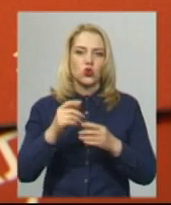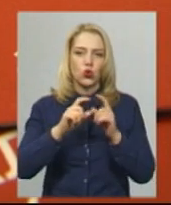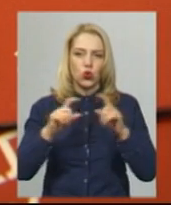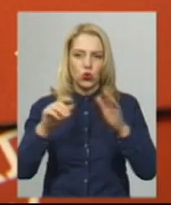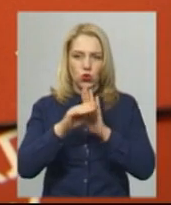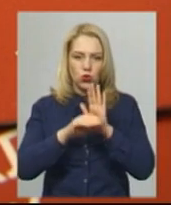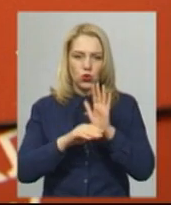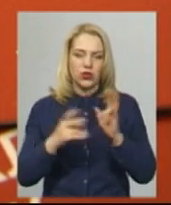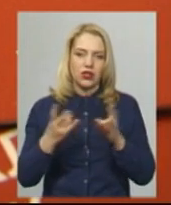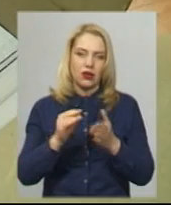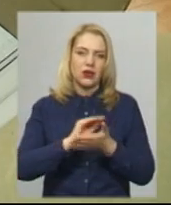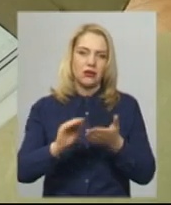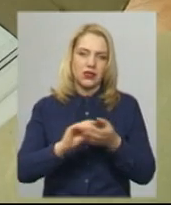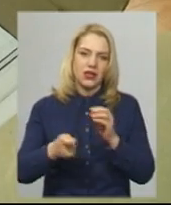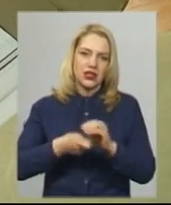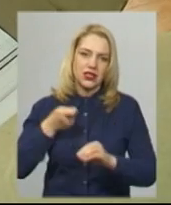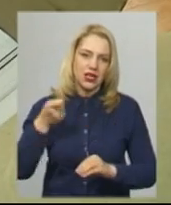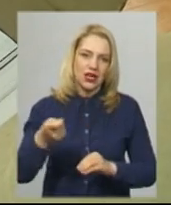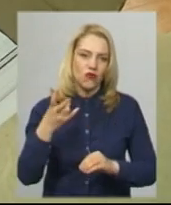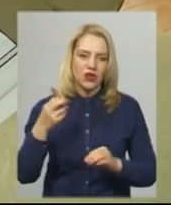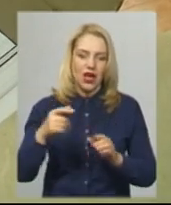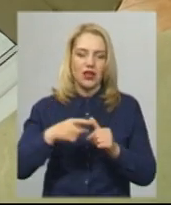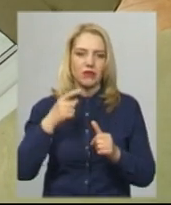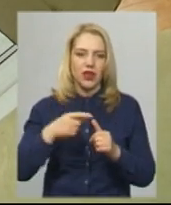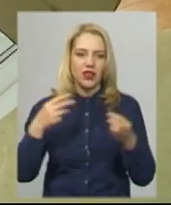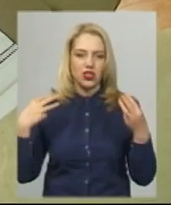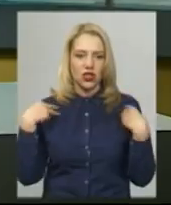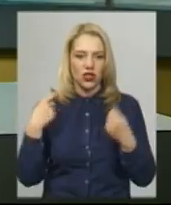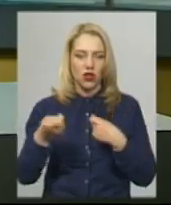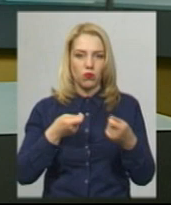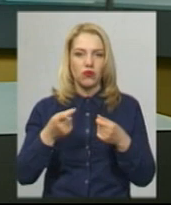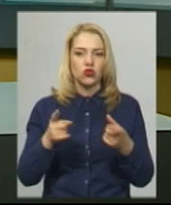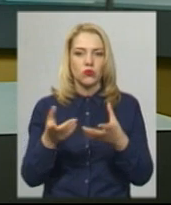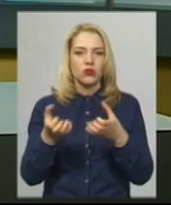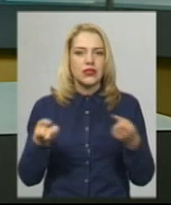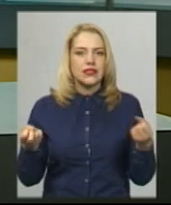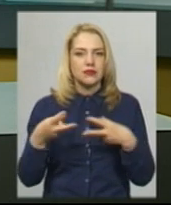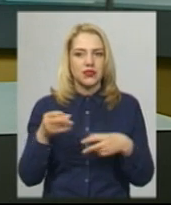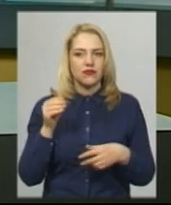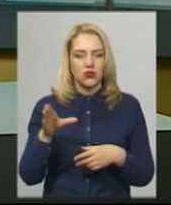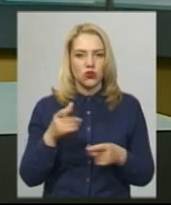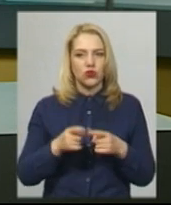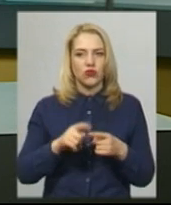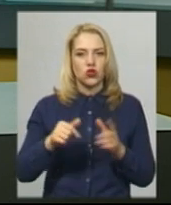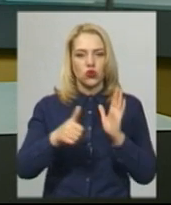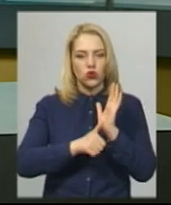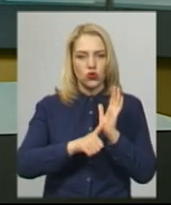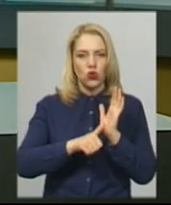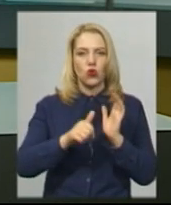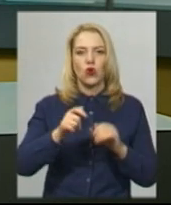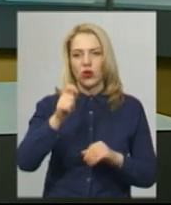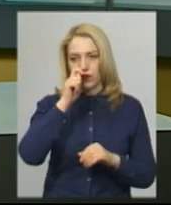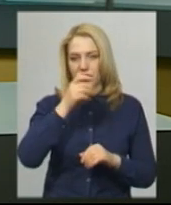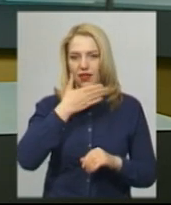працівників на ім'я начальника управління, аби отримати спецквиток. Нагадаю, від 6 квітня в обласному центрі не курсують